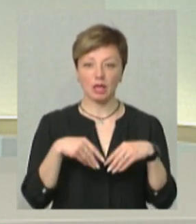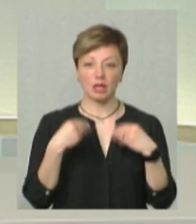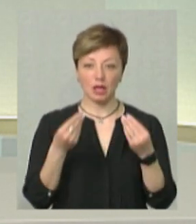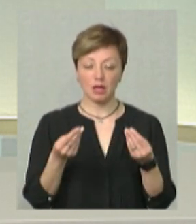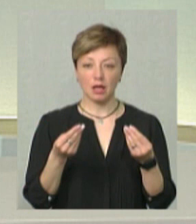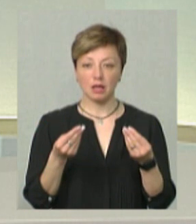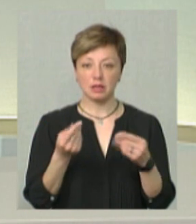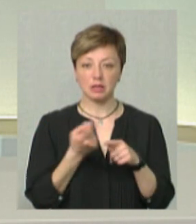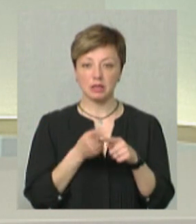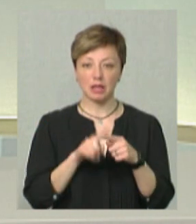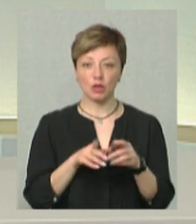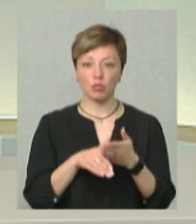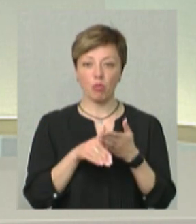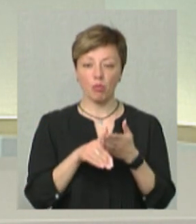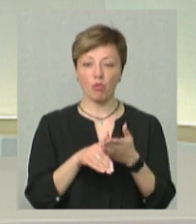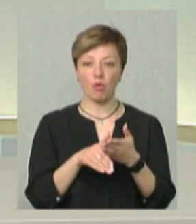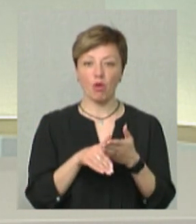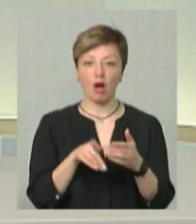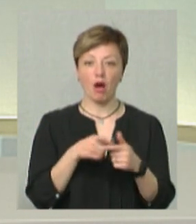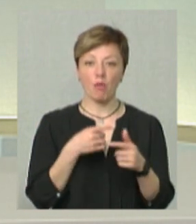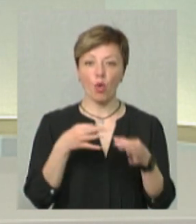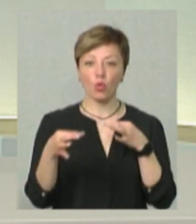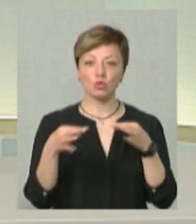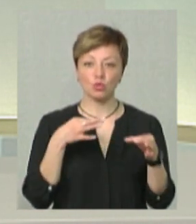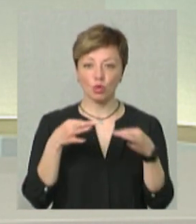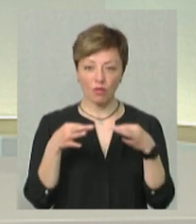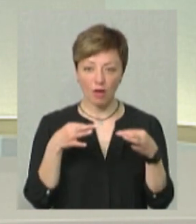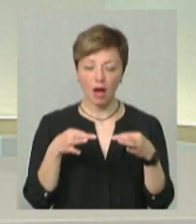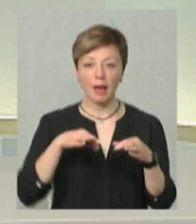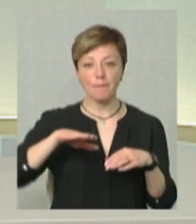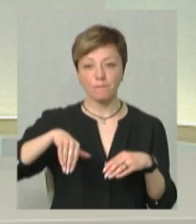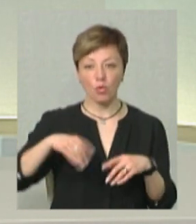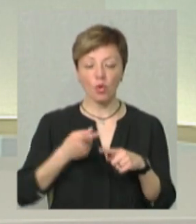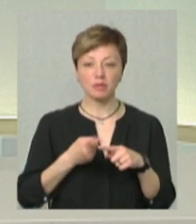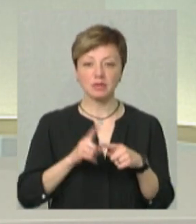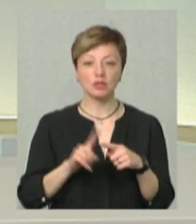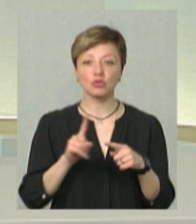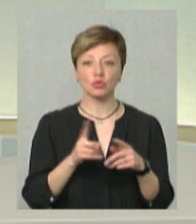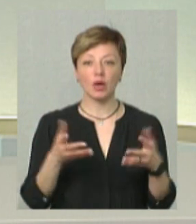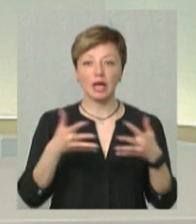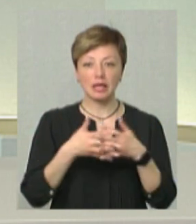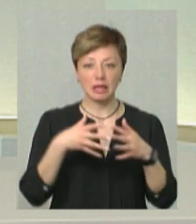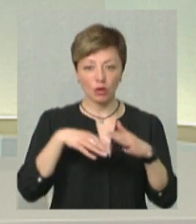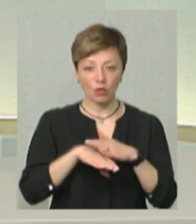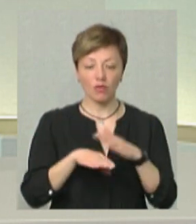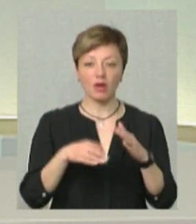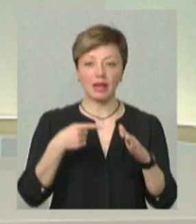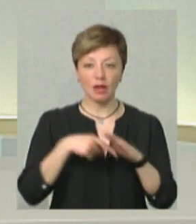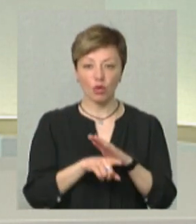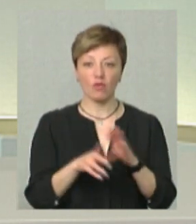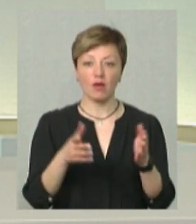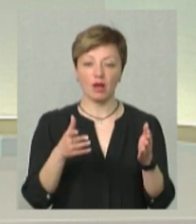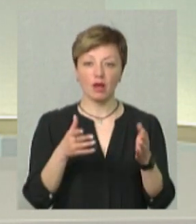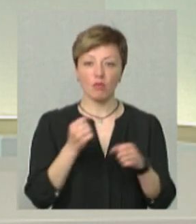цієї допомоги або консультування. Тобто, і потім це що? Інтегрування. Там місце-день пороботати,